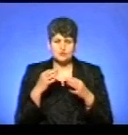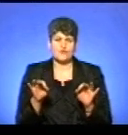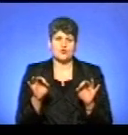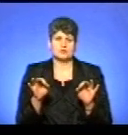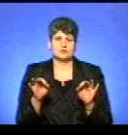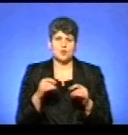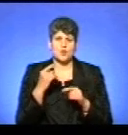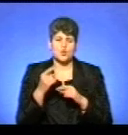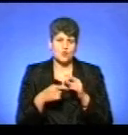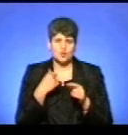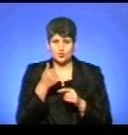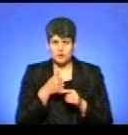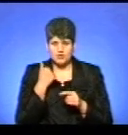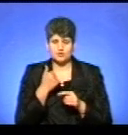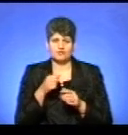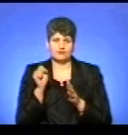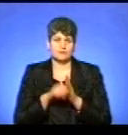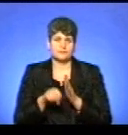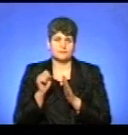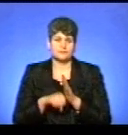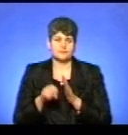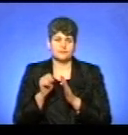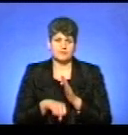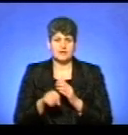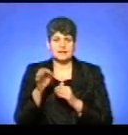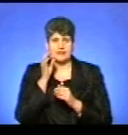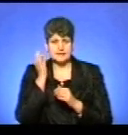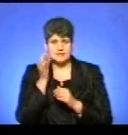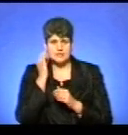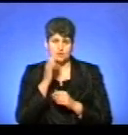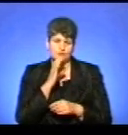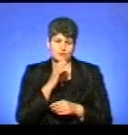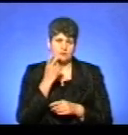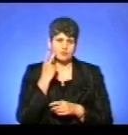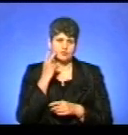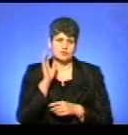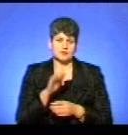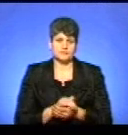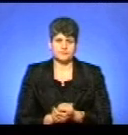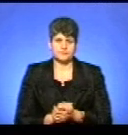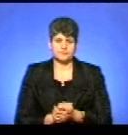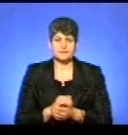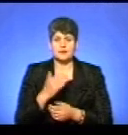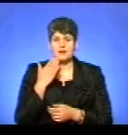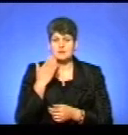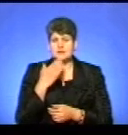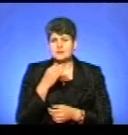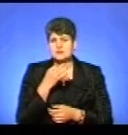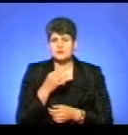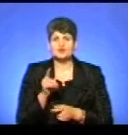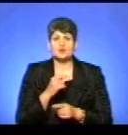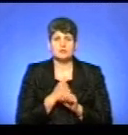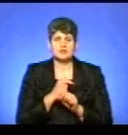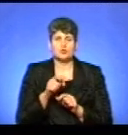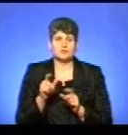круглорічно добувати хижаків. Тобто лисицю червону і вовка можна І на останок, скажіть, що робити